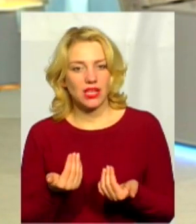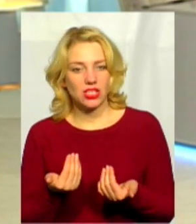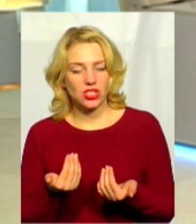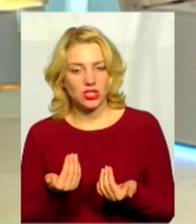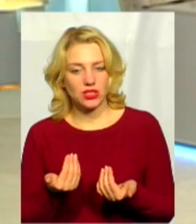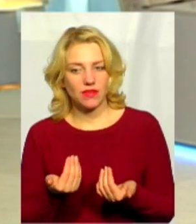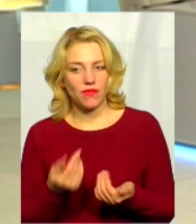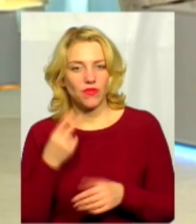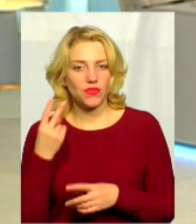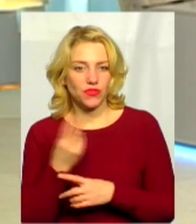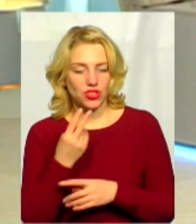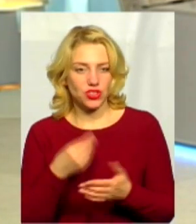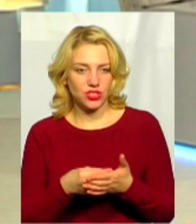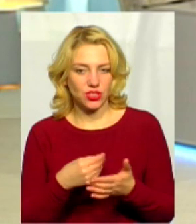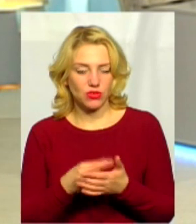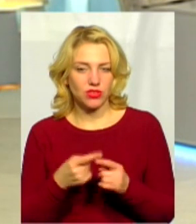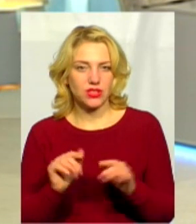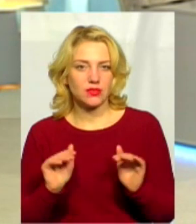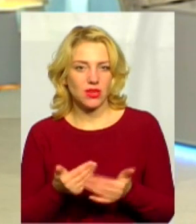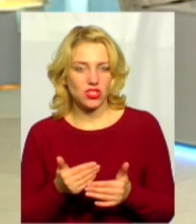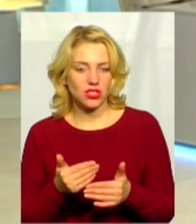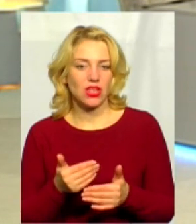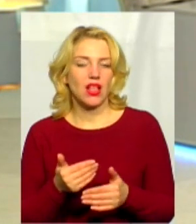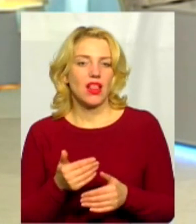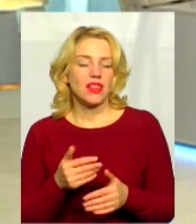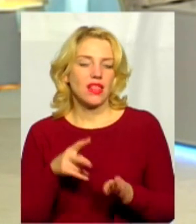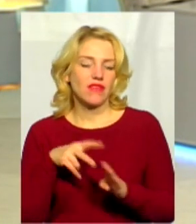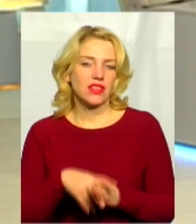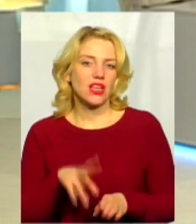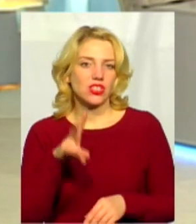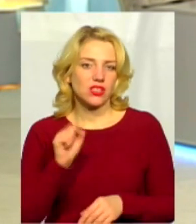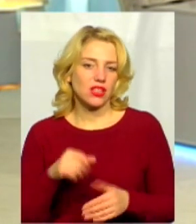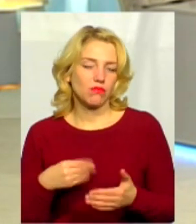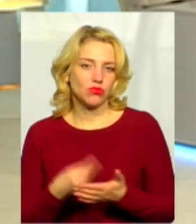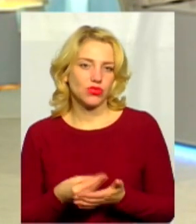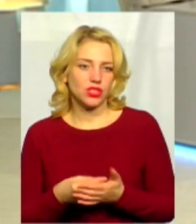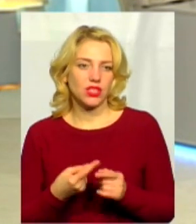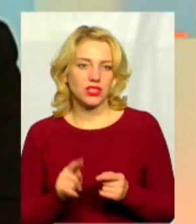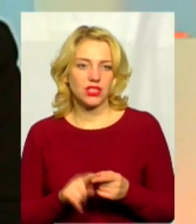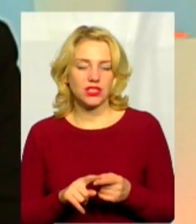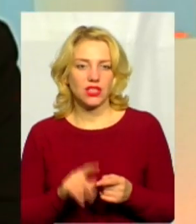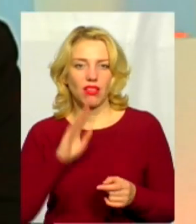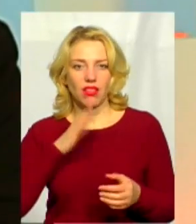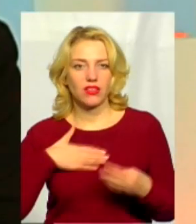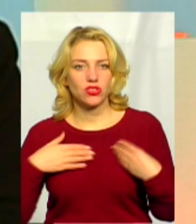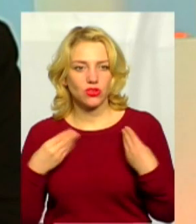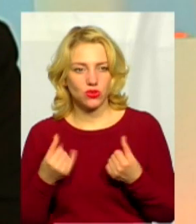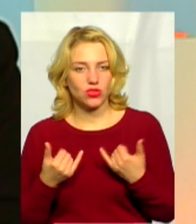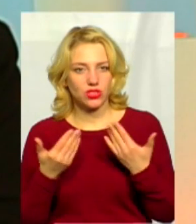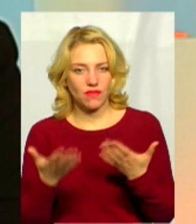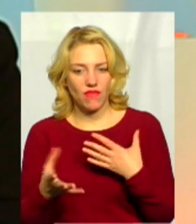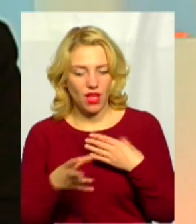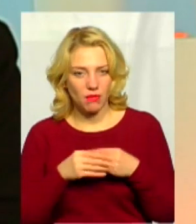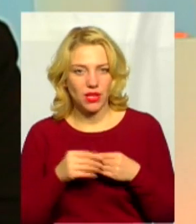навіть і більшу ціну, і що це зменшить навантаження на бюджет, тому що ці гроші, які компенсують зелен тариф, це гроші, платники, платники, наші гроші з вами. Але це наша